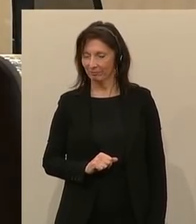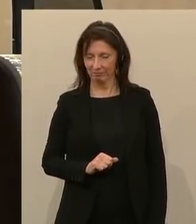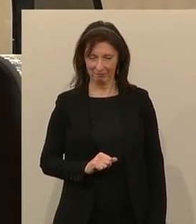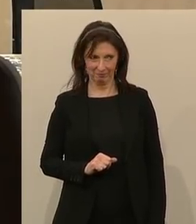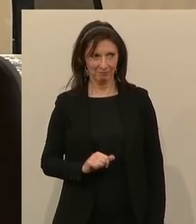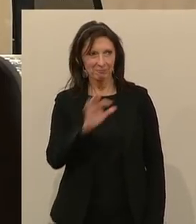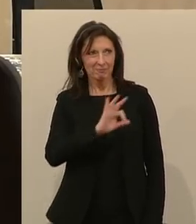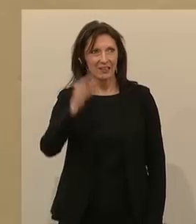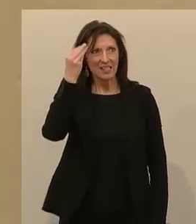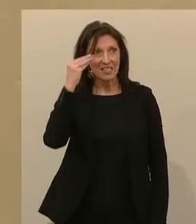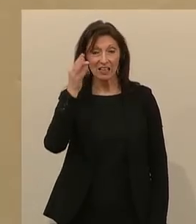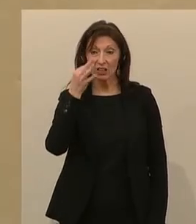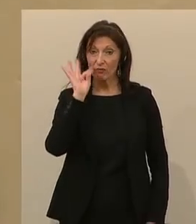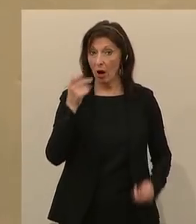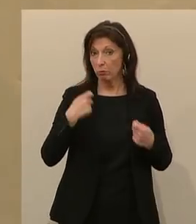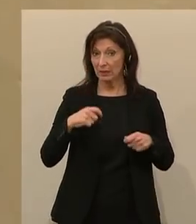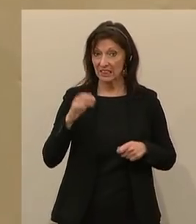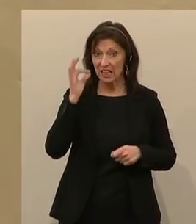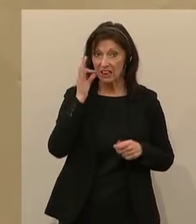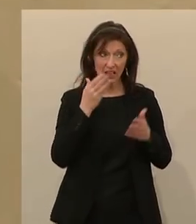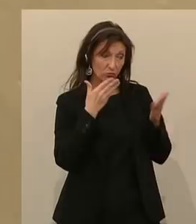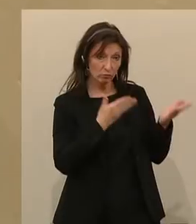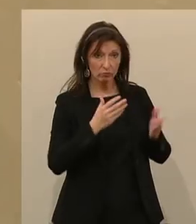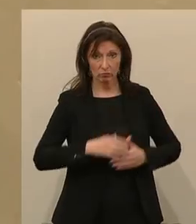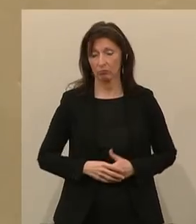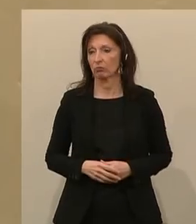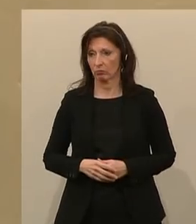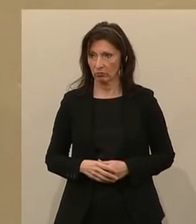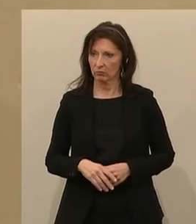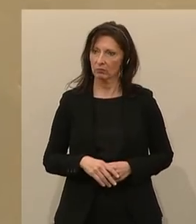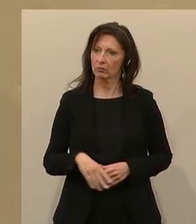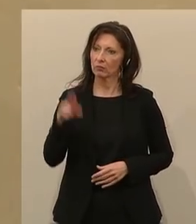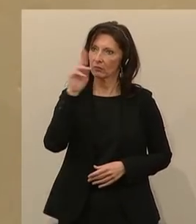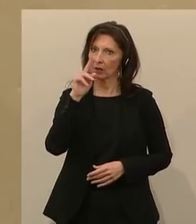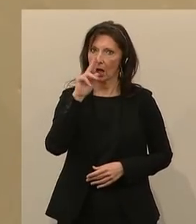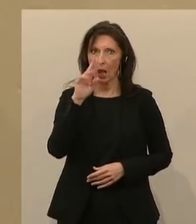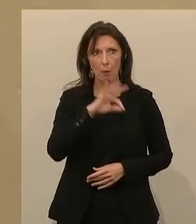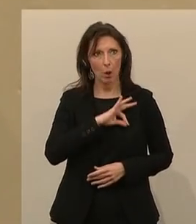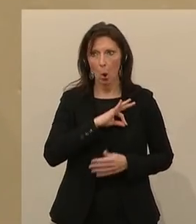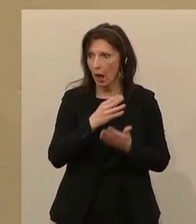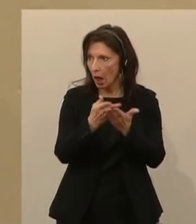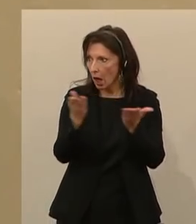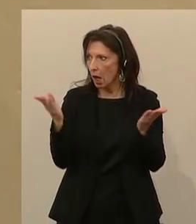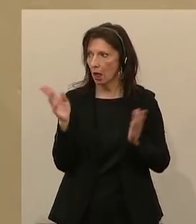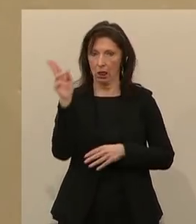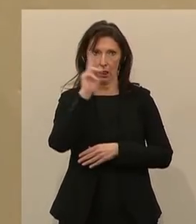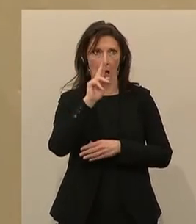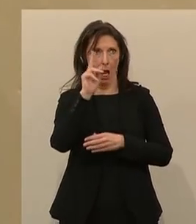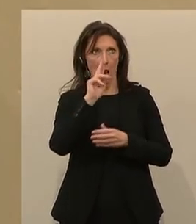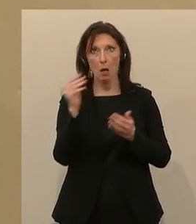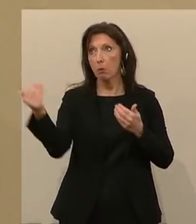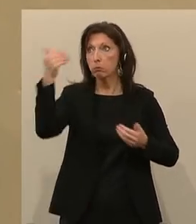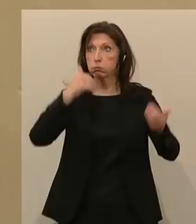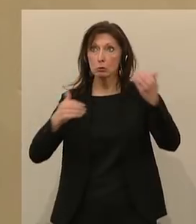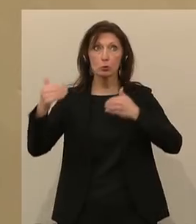Sehr geehrte Frau Präsidentin, liebe Kolleginnen und Kollegen, liebe Besucherinnen auf der